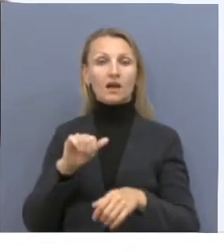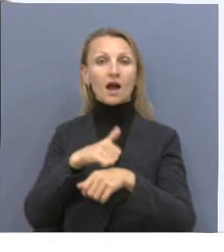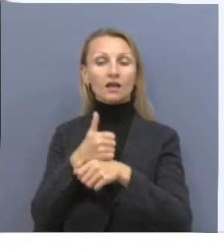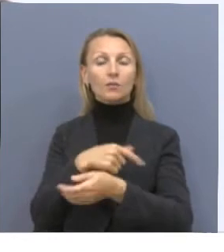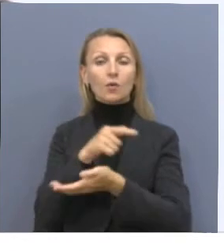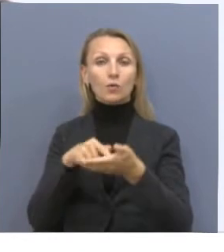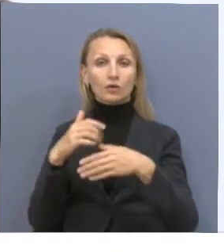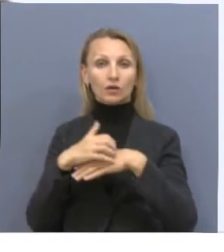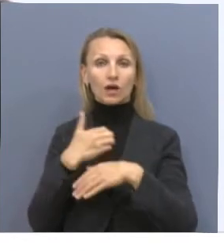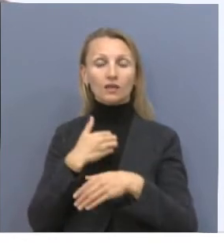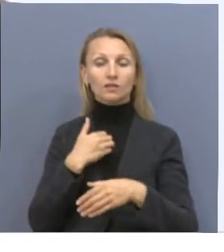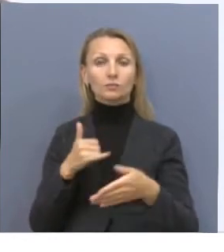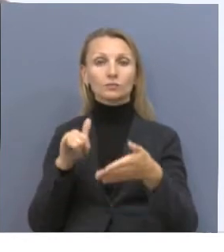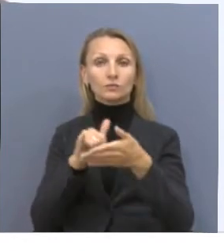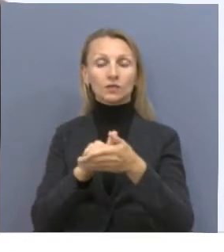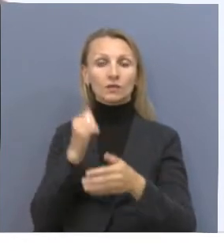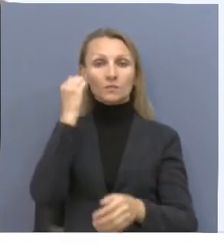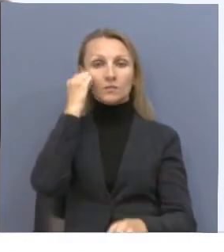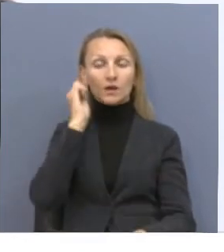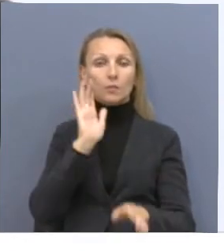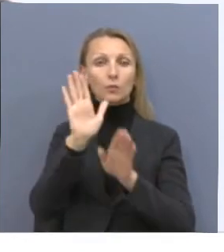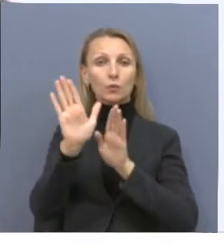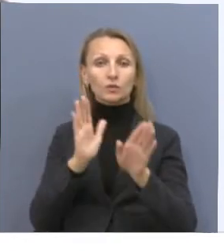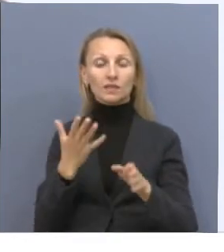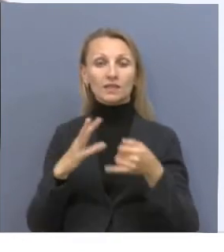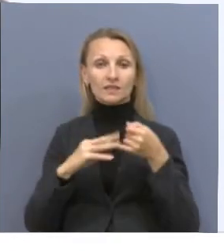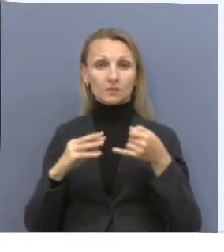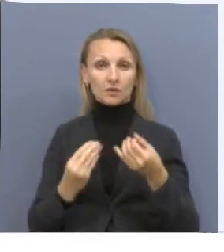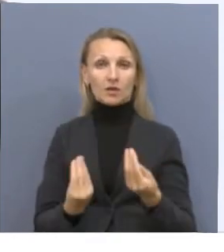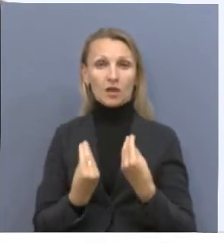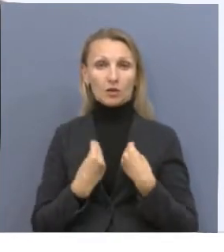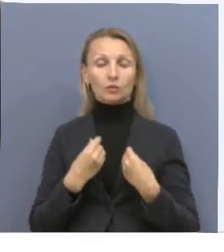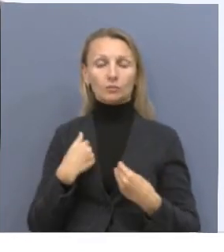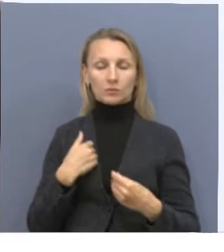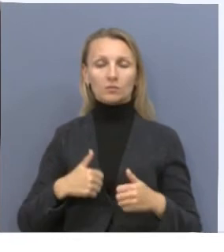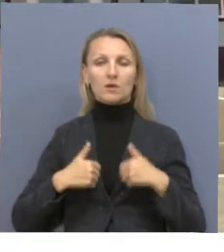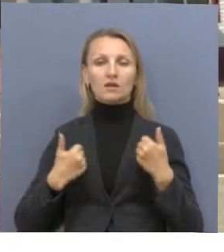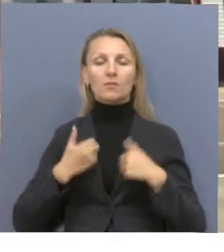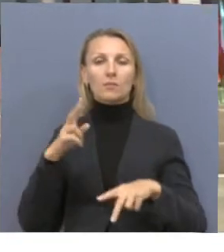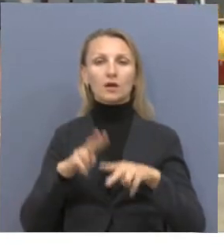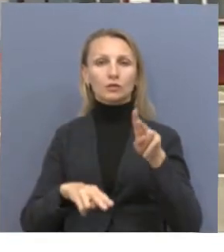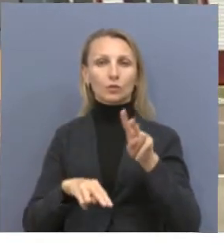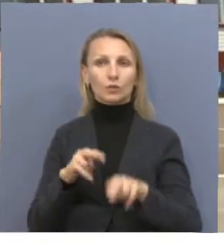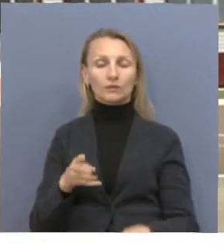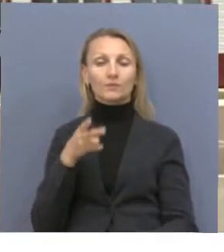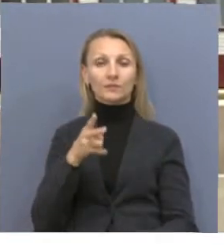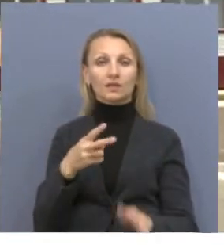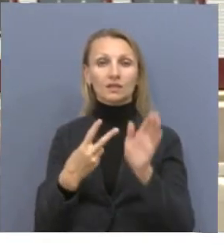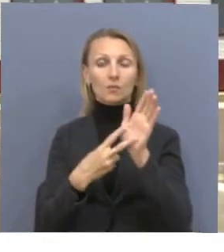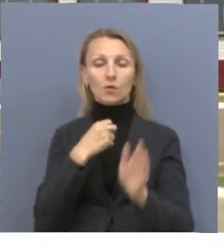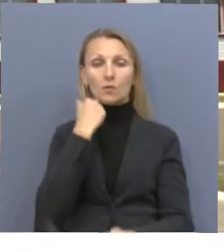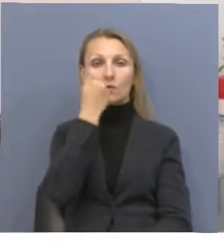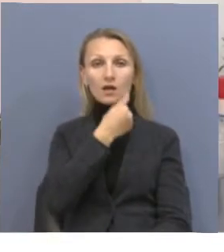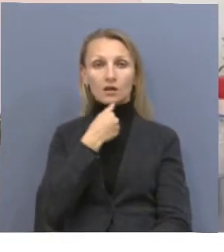хотим построить музей в его честь. Если нам дадут земельный участок, то мы своими силами сделаем все необходимое. В 2007 году